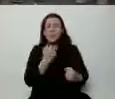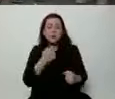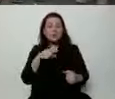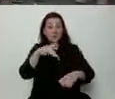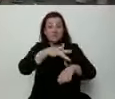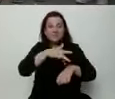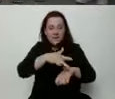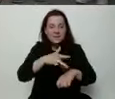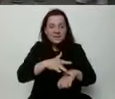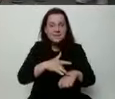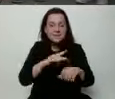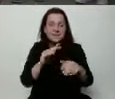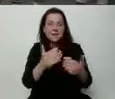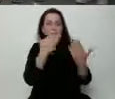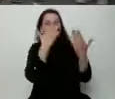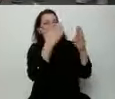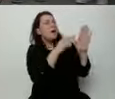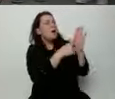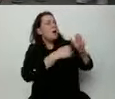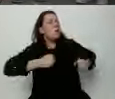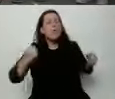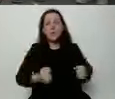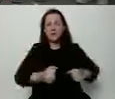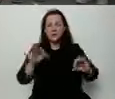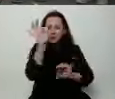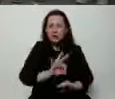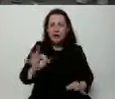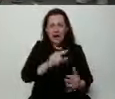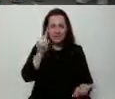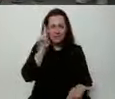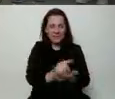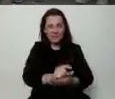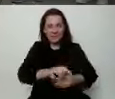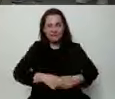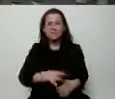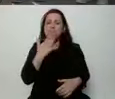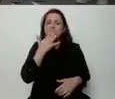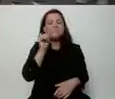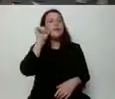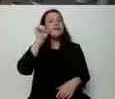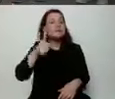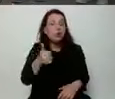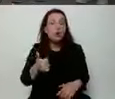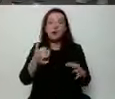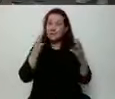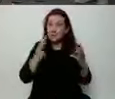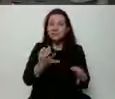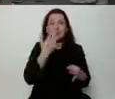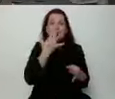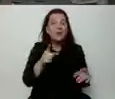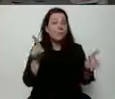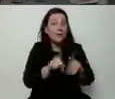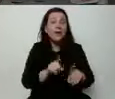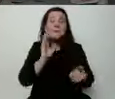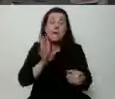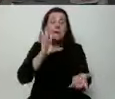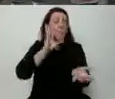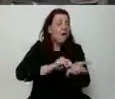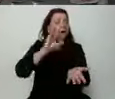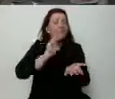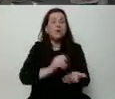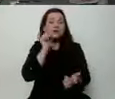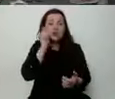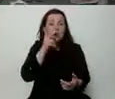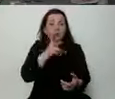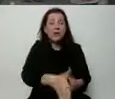dają nam wielką szansę na wygraną. Mówiłem to wczoraj, mówię to dzisiaj i będę to powtarzał każdego dnia.